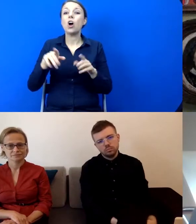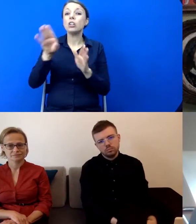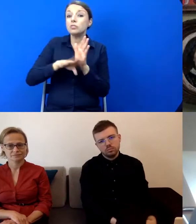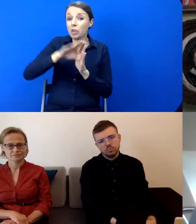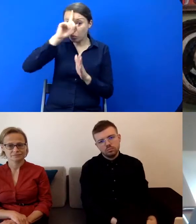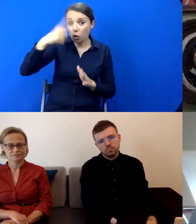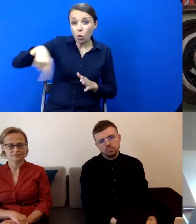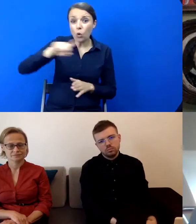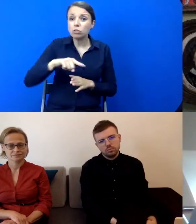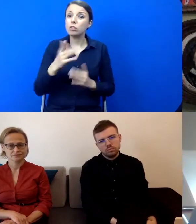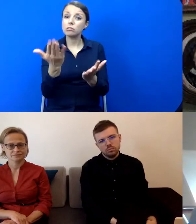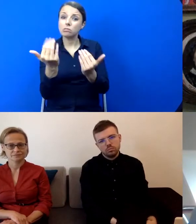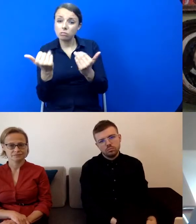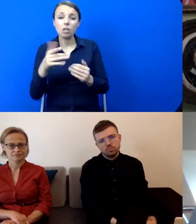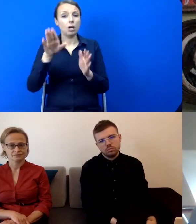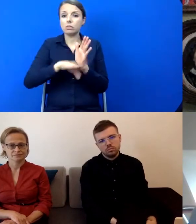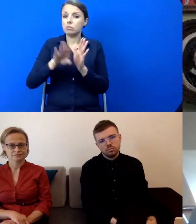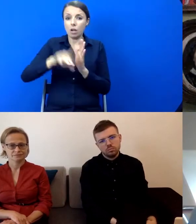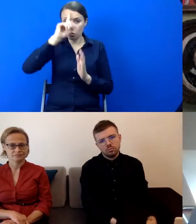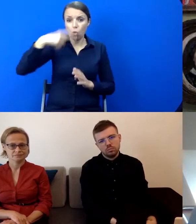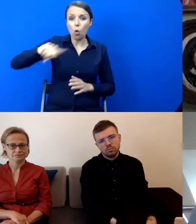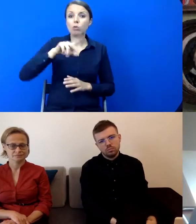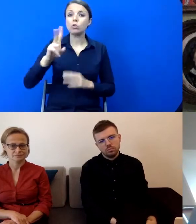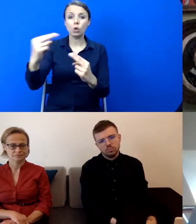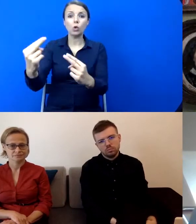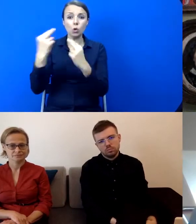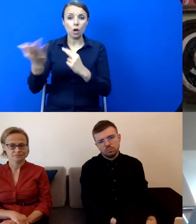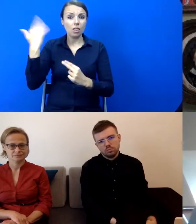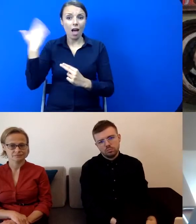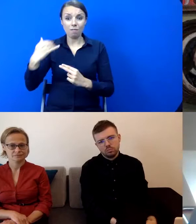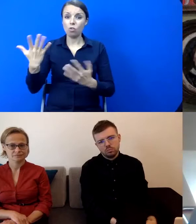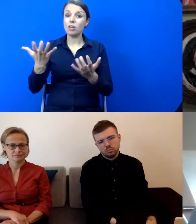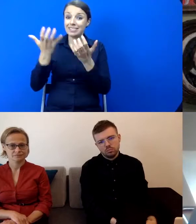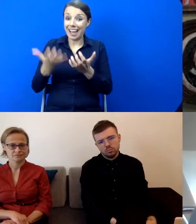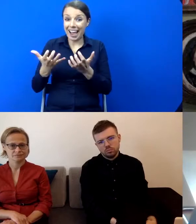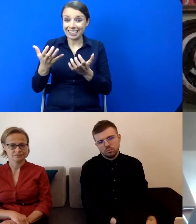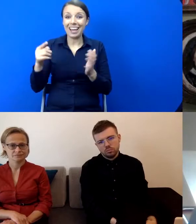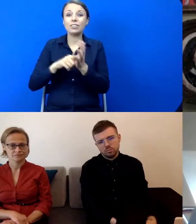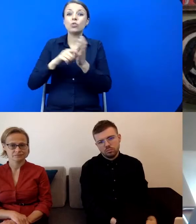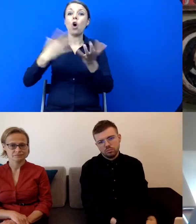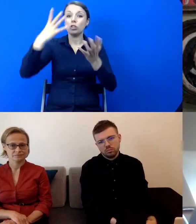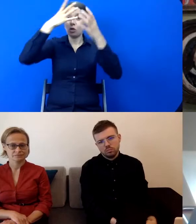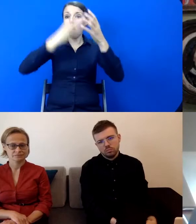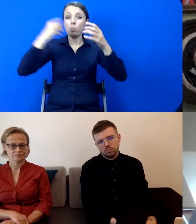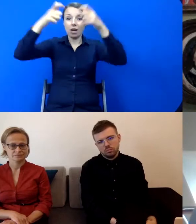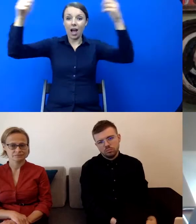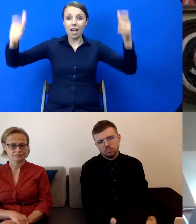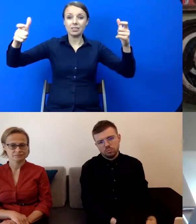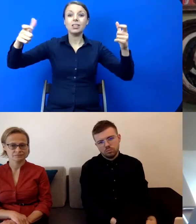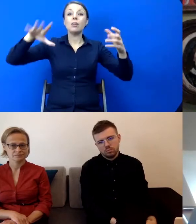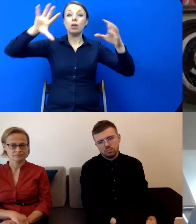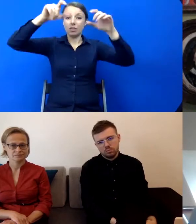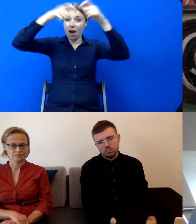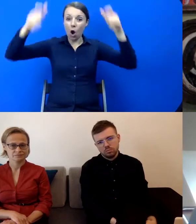pracowników ówczesnej Zachęty, wycięta z ram, zwinięta i przewieziona do Lublina i dzięki temu, że